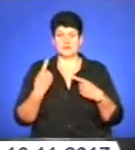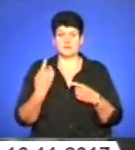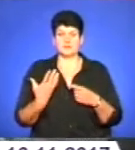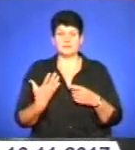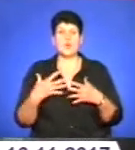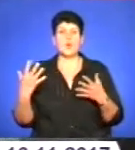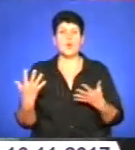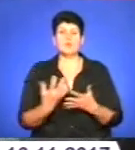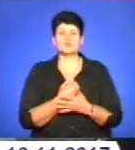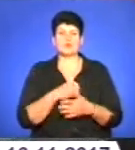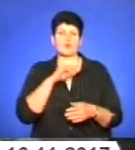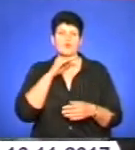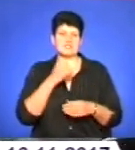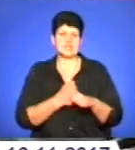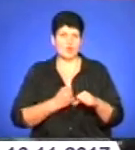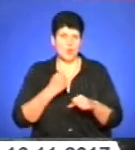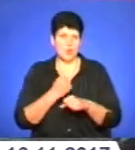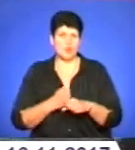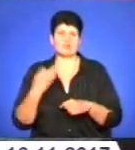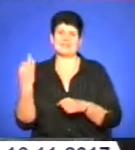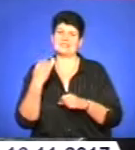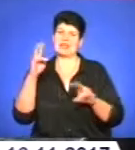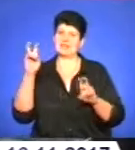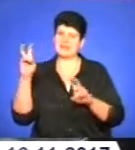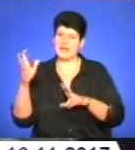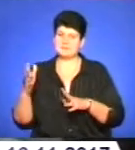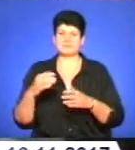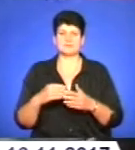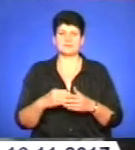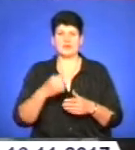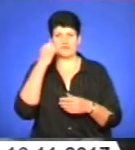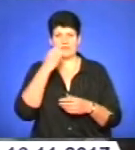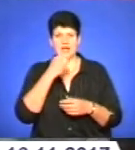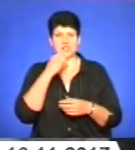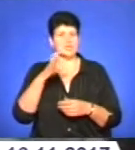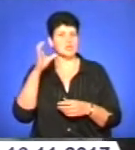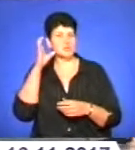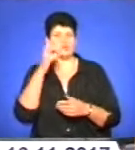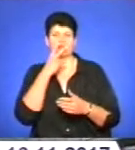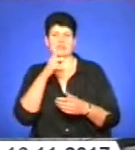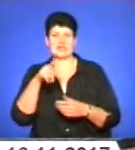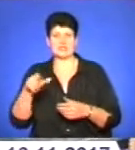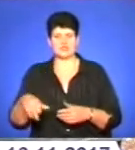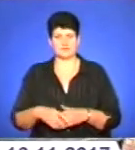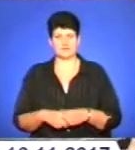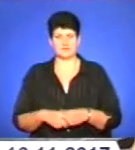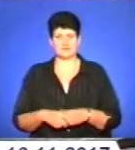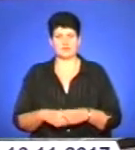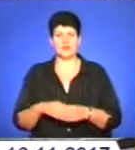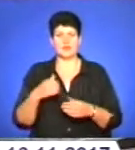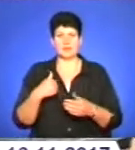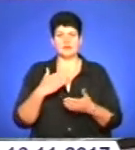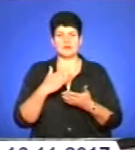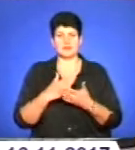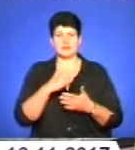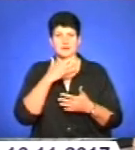професійній роботі, цікавих тем, ну і вдячних слухачів, глядачів. У мене дуже багато друзів